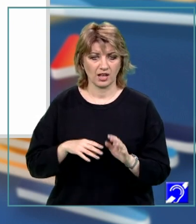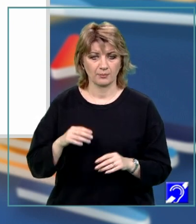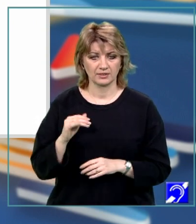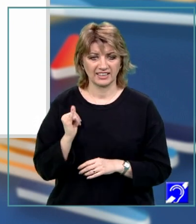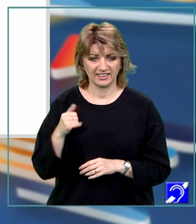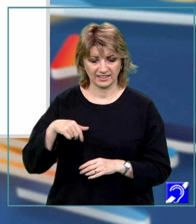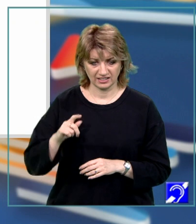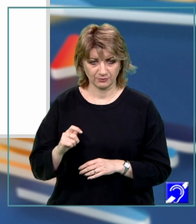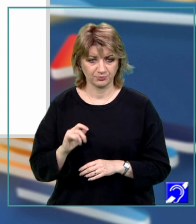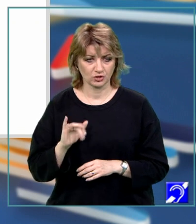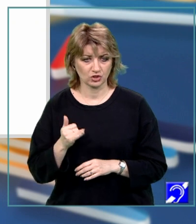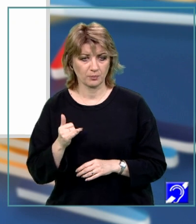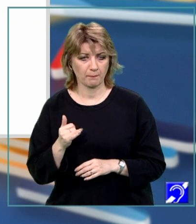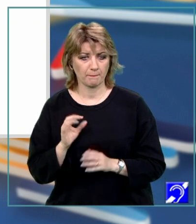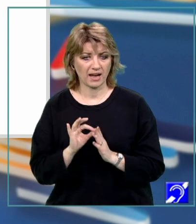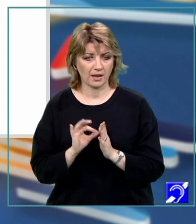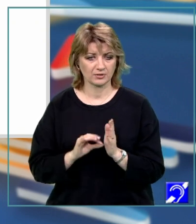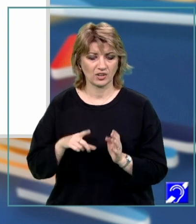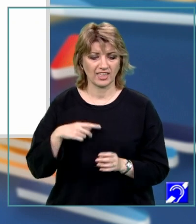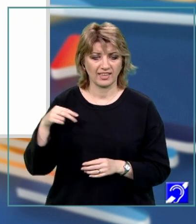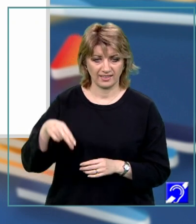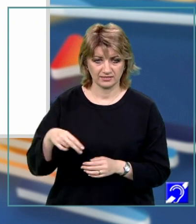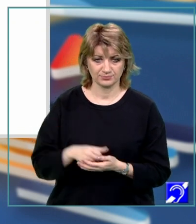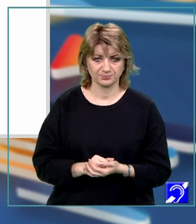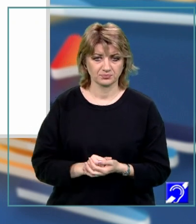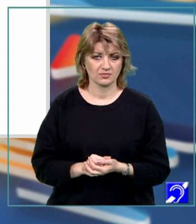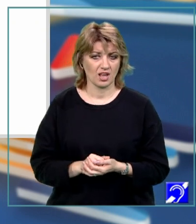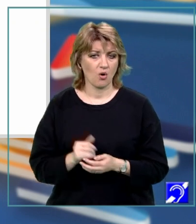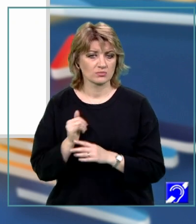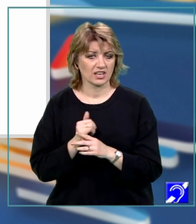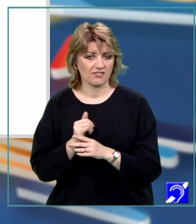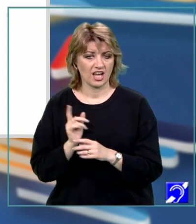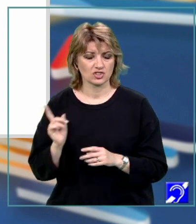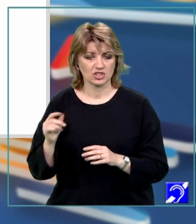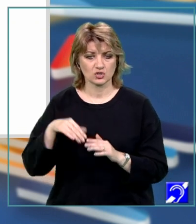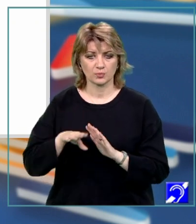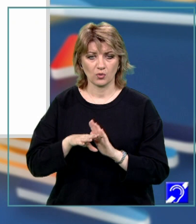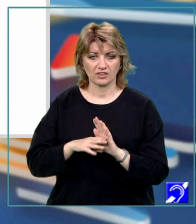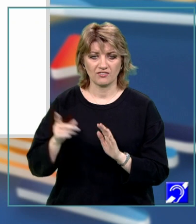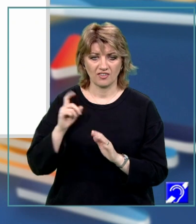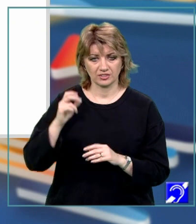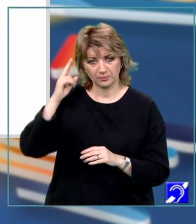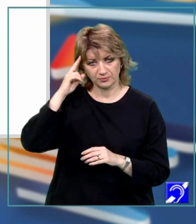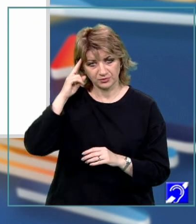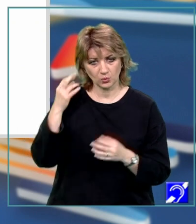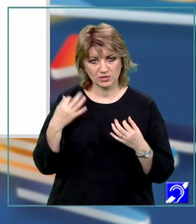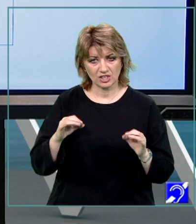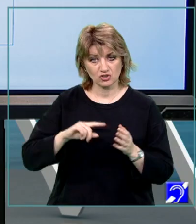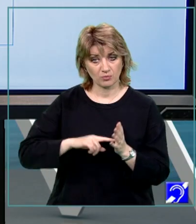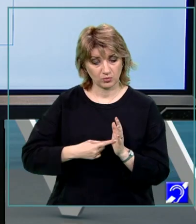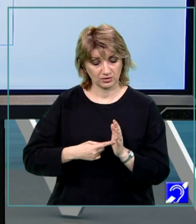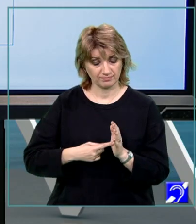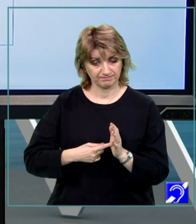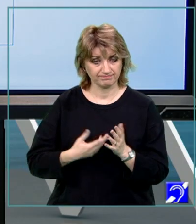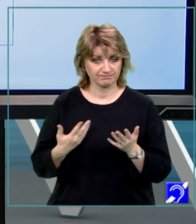asemenea, parametru utilizat în cadrul subprogramului va fi N. Observați, acest subprogram va fi apreciat cu 10 puncte la Bacalaureat.